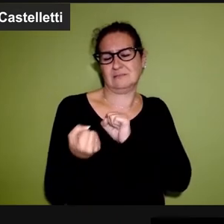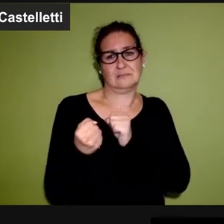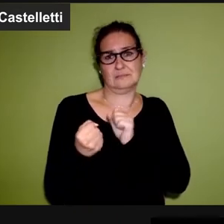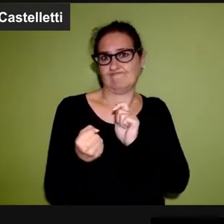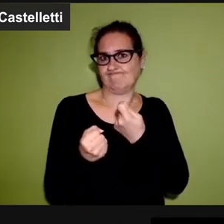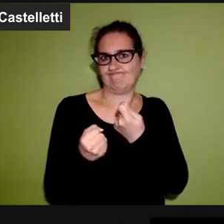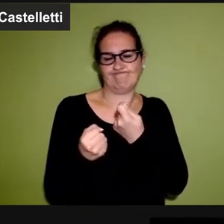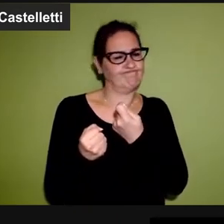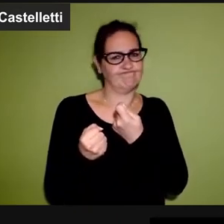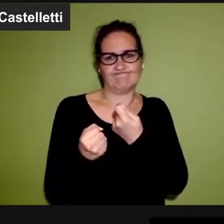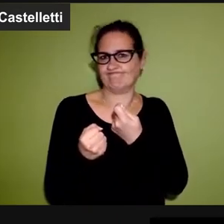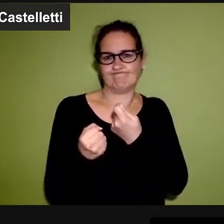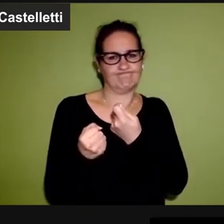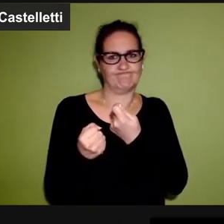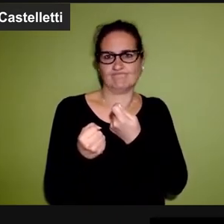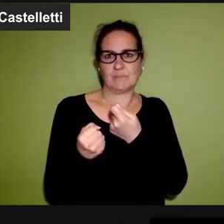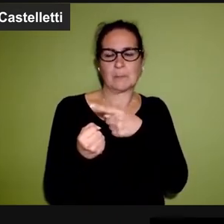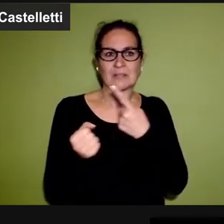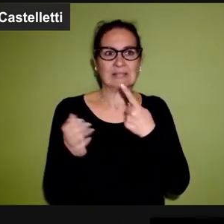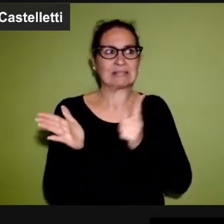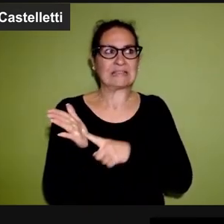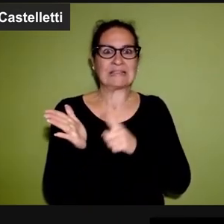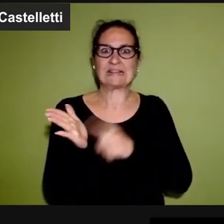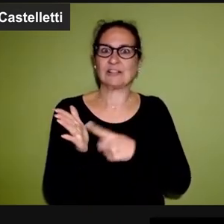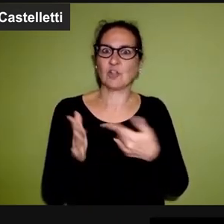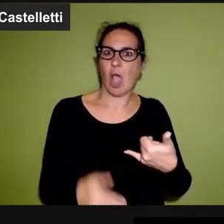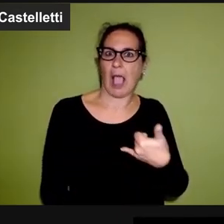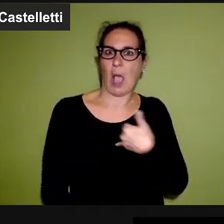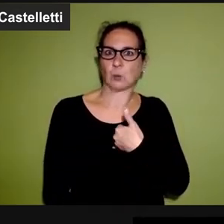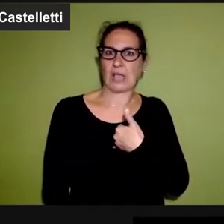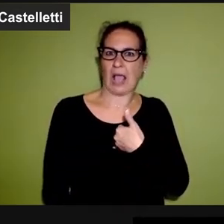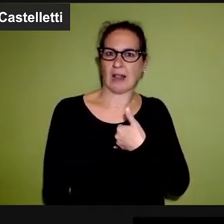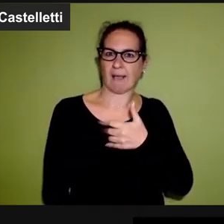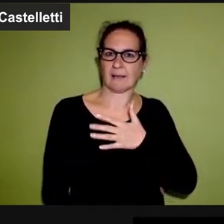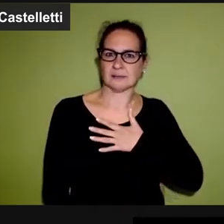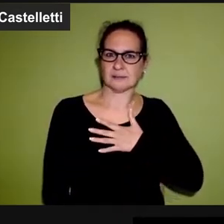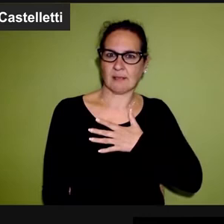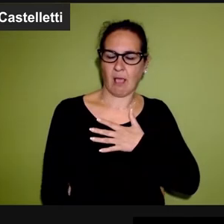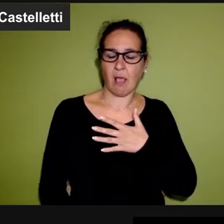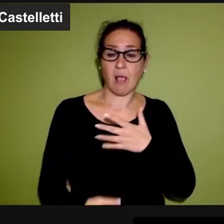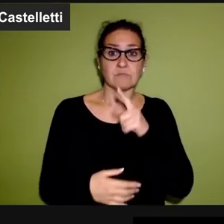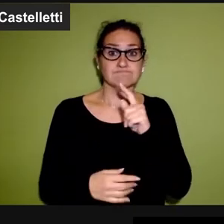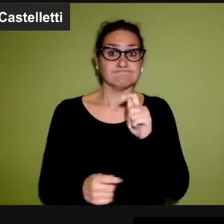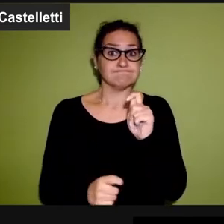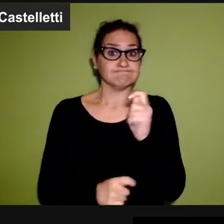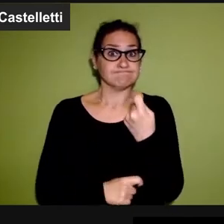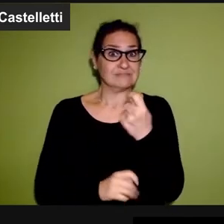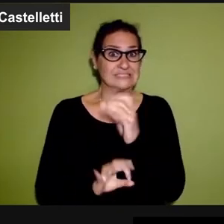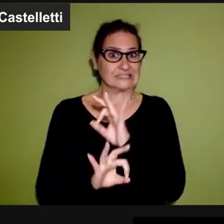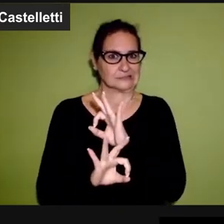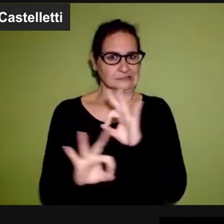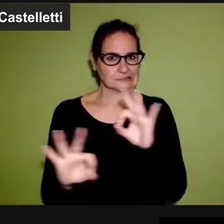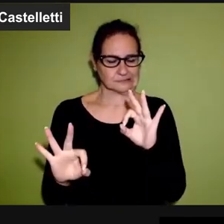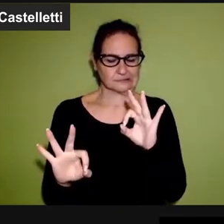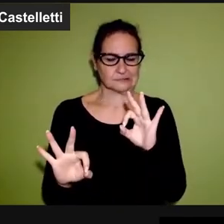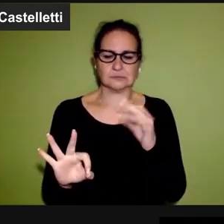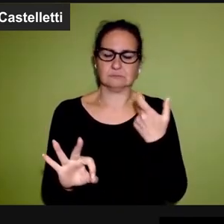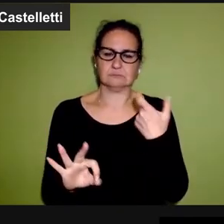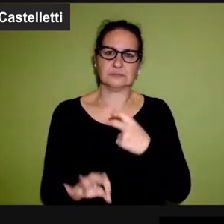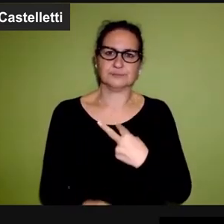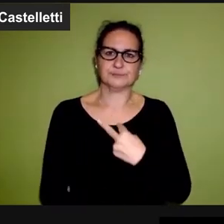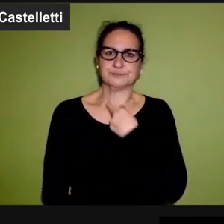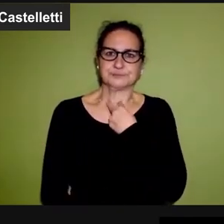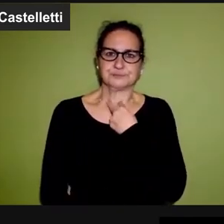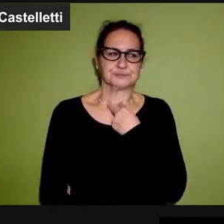combattuto, senza vincerla, la battaglia per il suo diritto all'eutanasia. Dico senza vincerla, perché lui alla fine